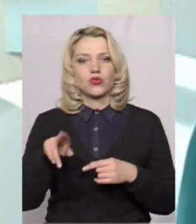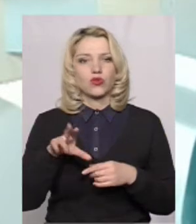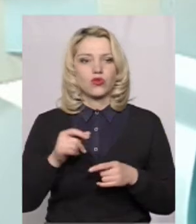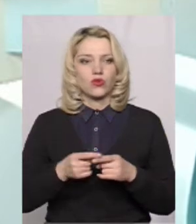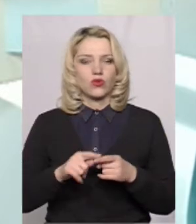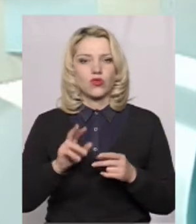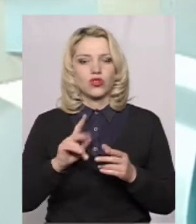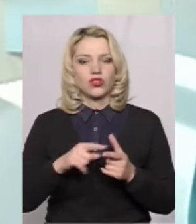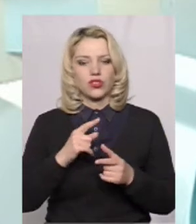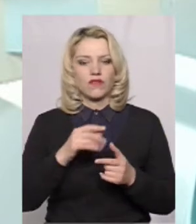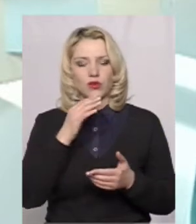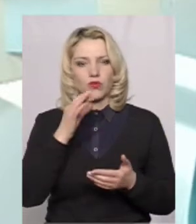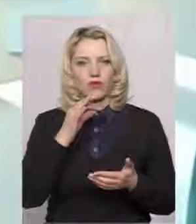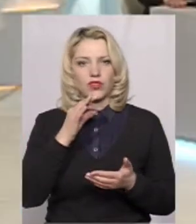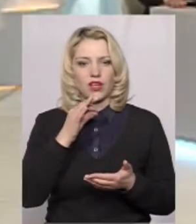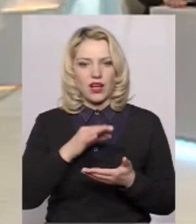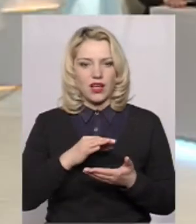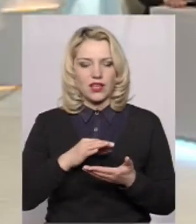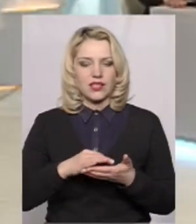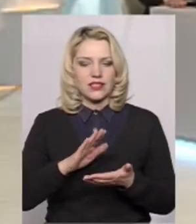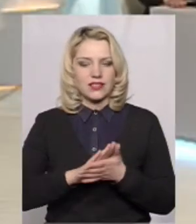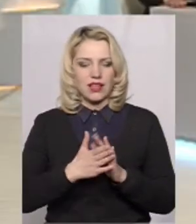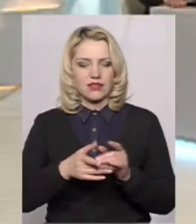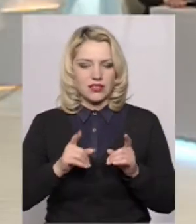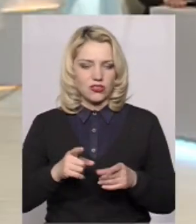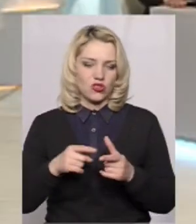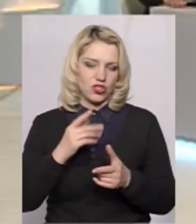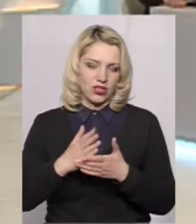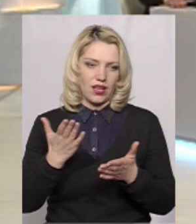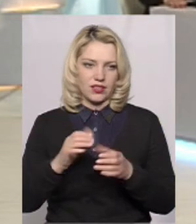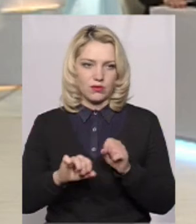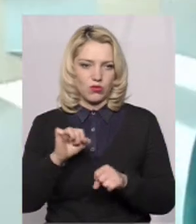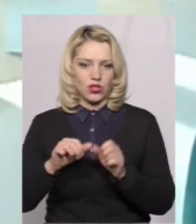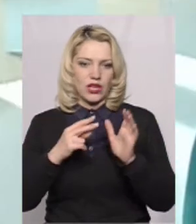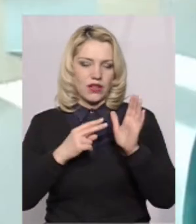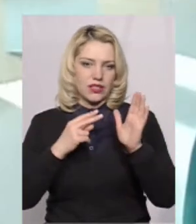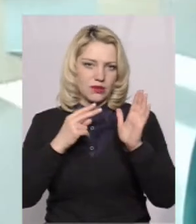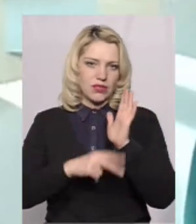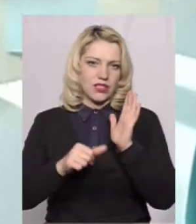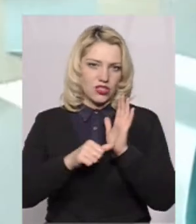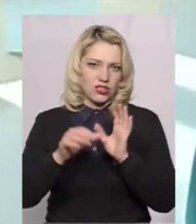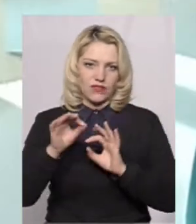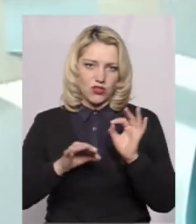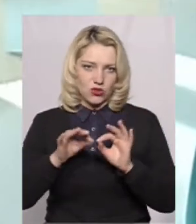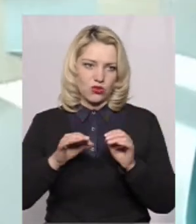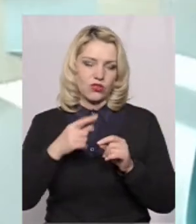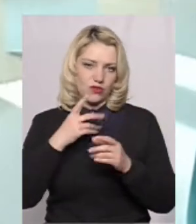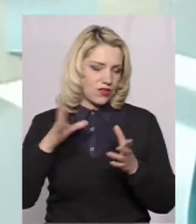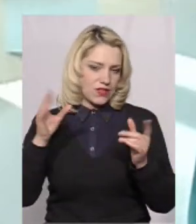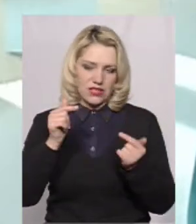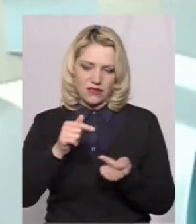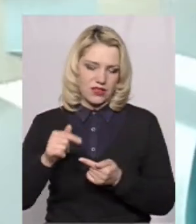чи відповідає стан черги дійсності, чи є якісь порушення. То 76% батьків сказали, що так, все